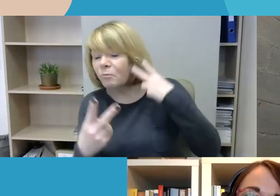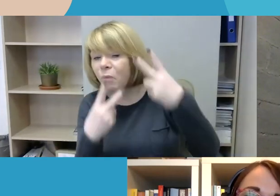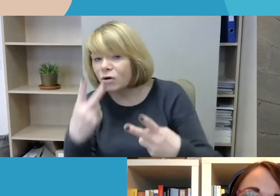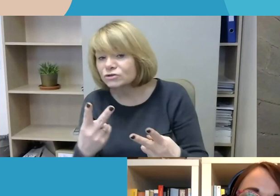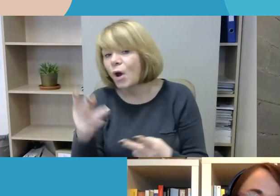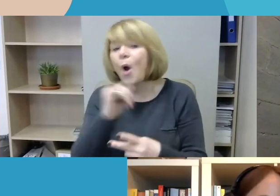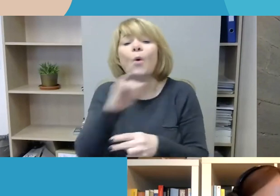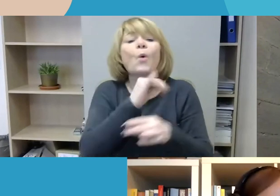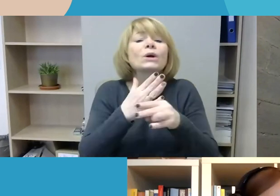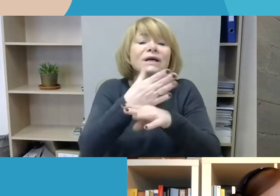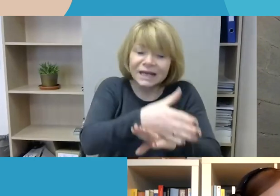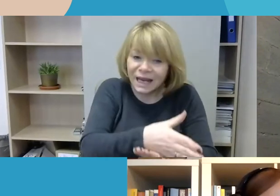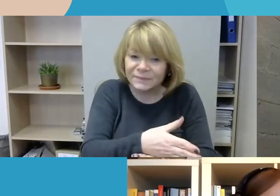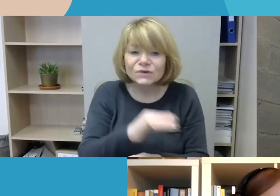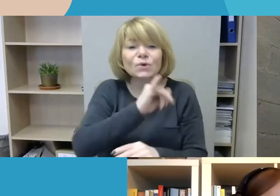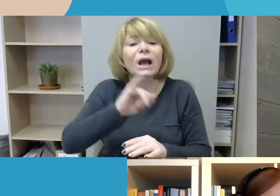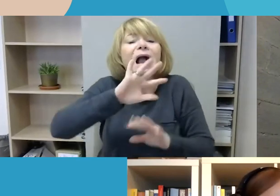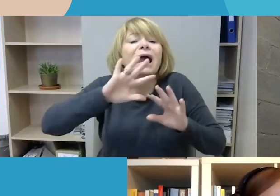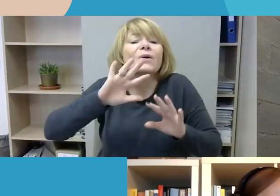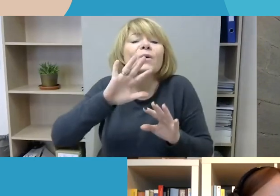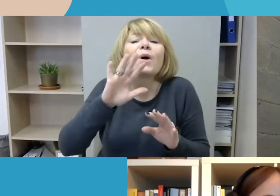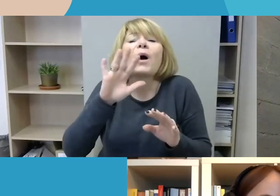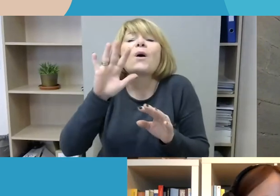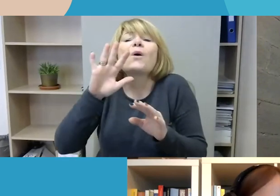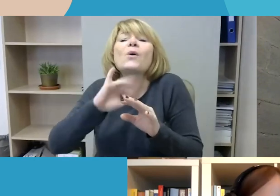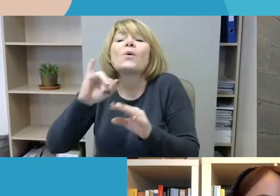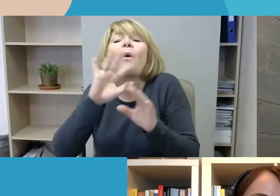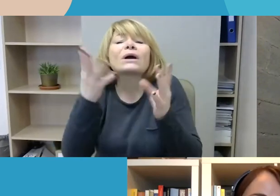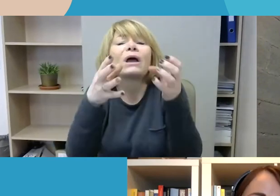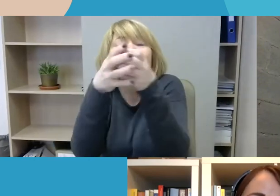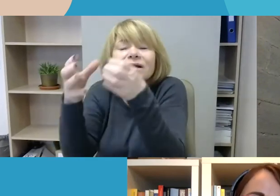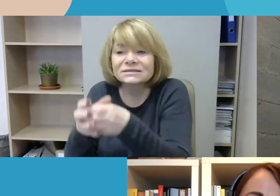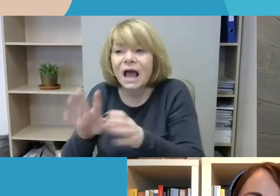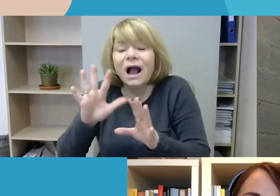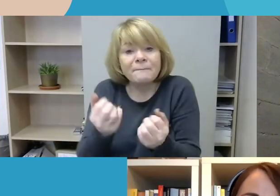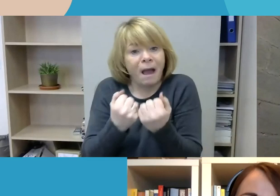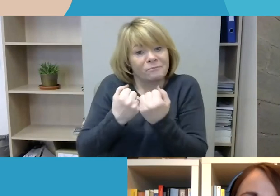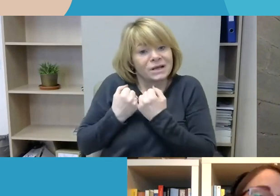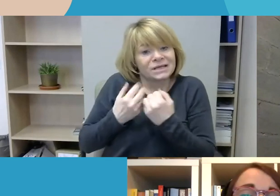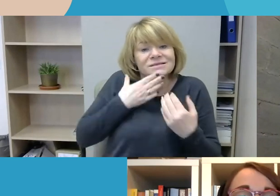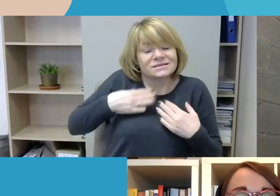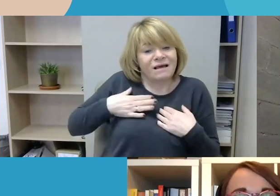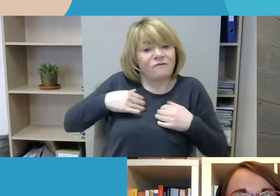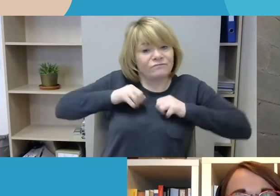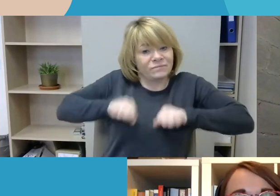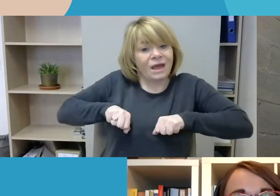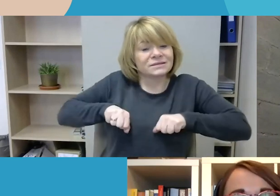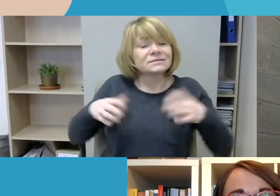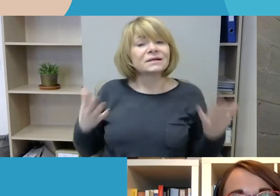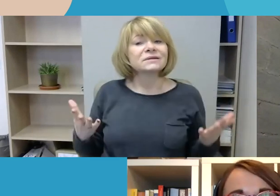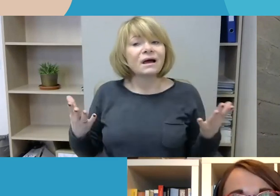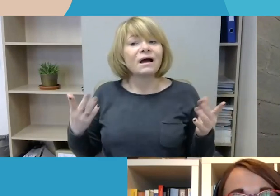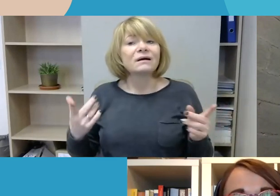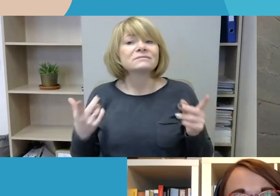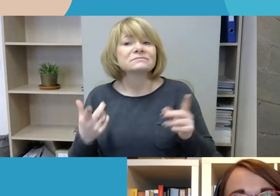teisės, kai jos yra pažydžiamas. Nebejotinai, sakyčiau, kad politinio prioriteto suteikimas tuo pačiu su